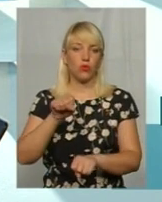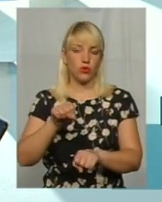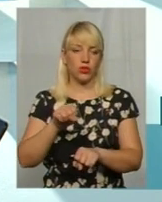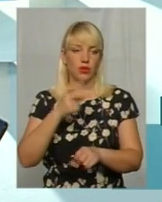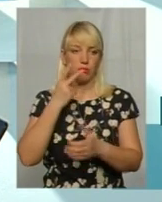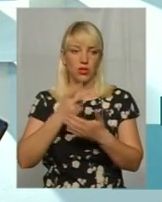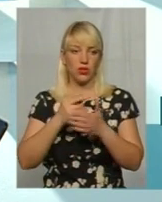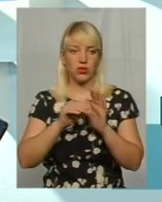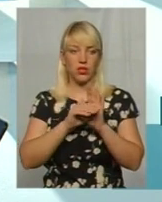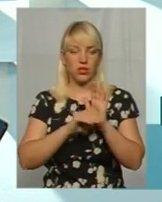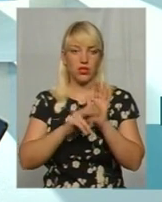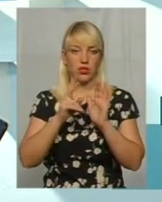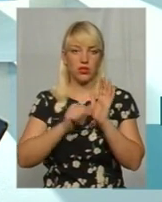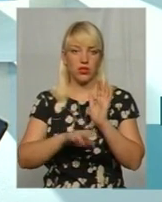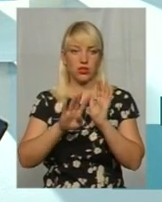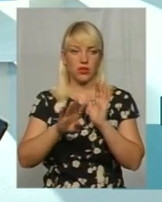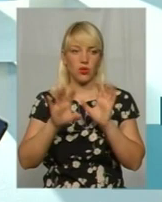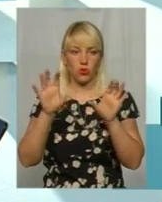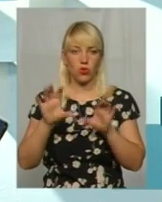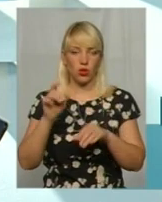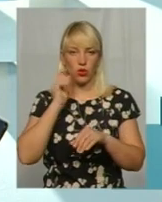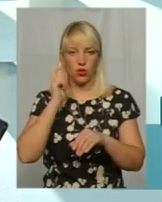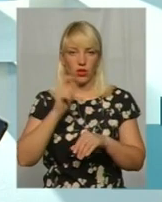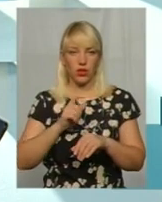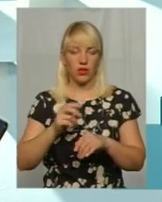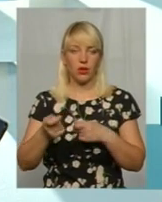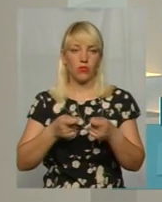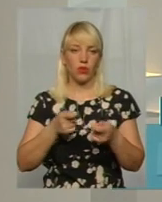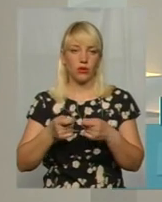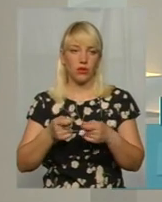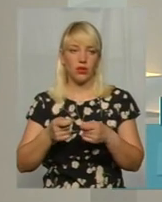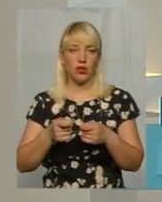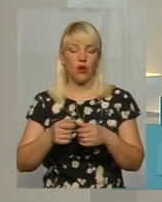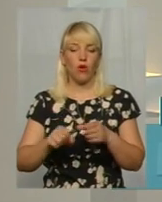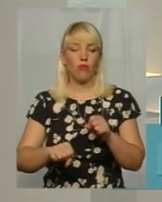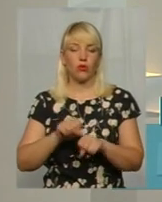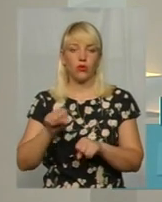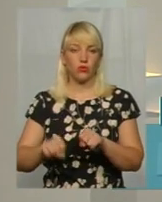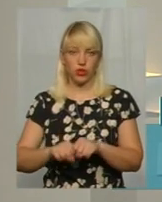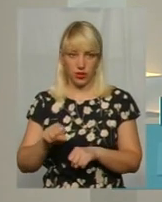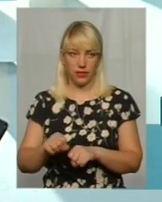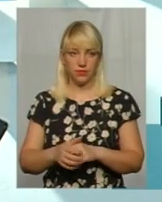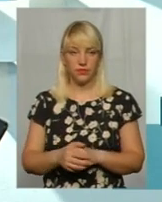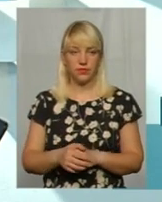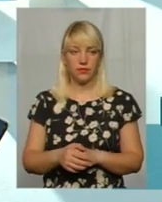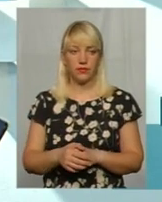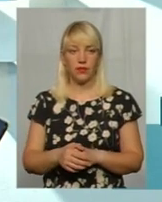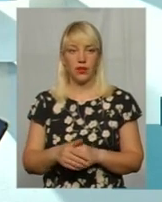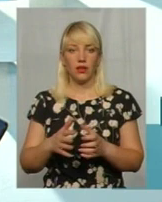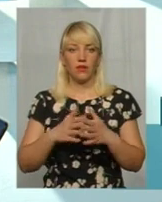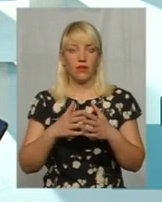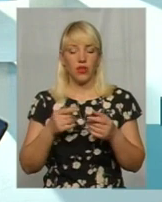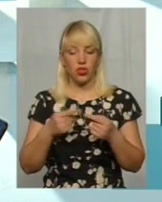164 статтею Кодексу України про адмінправопорушення, саме здійснення господарської діяльності без відповідних дозвілів. В більшій